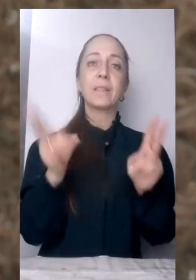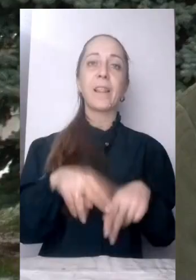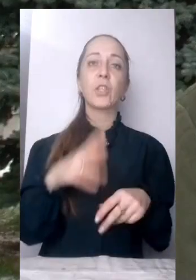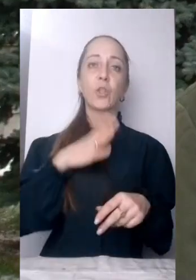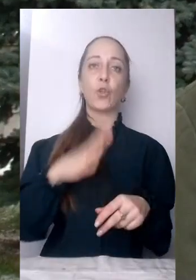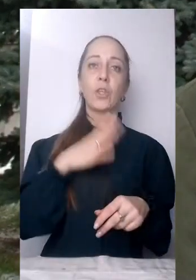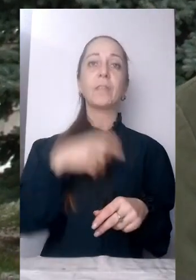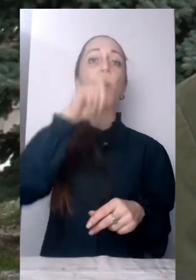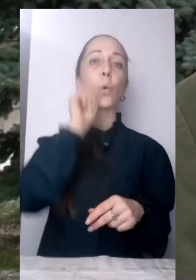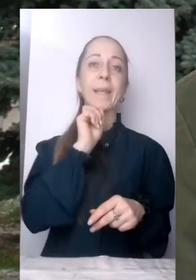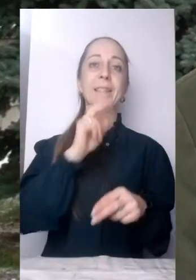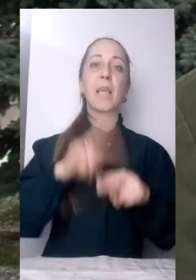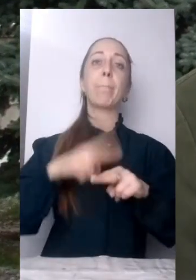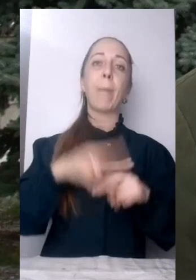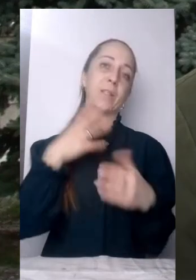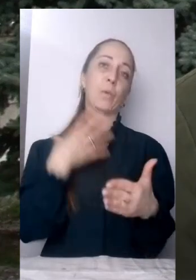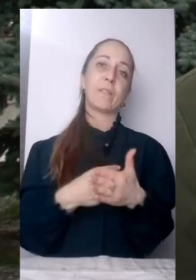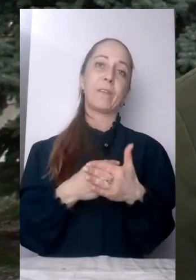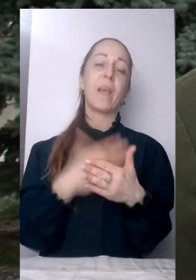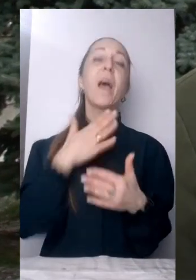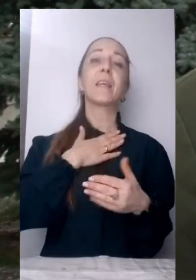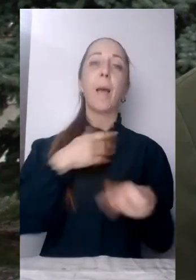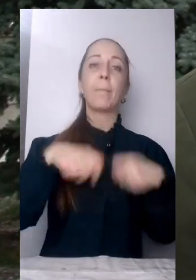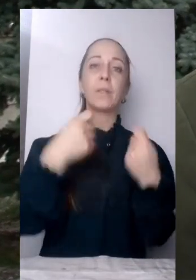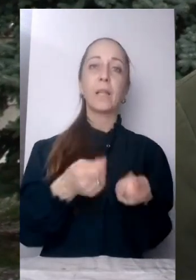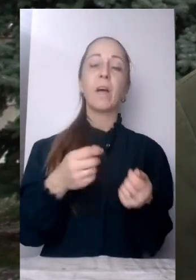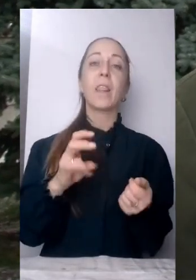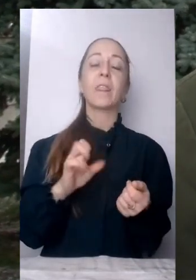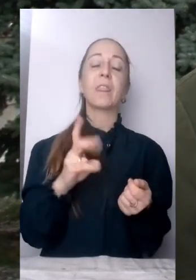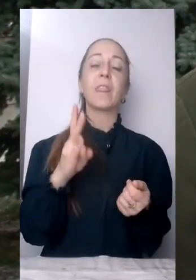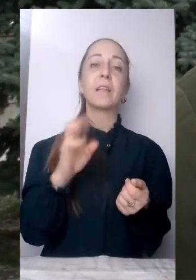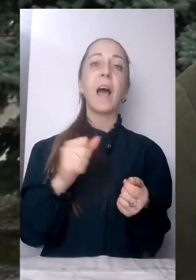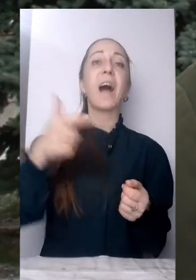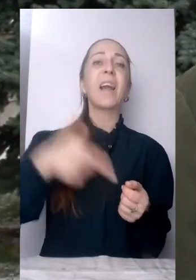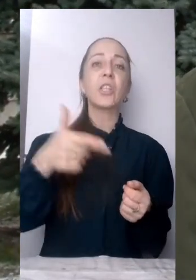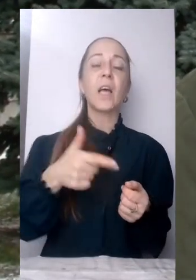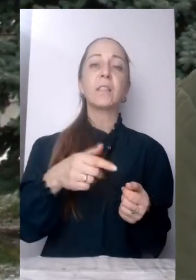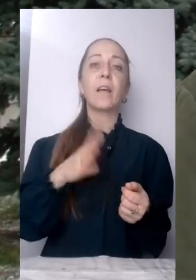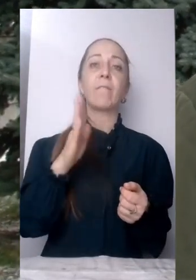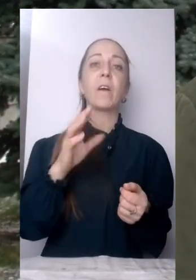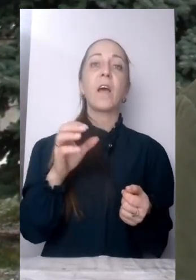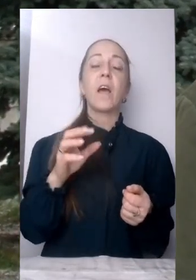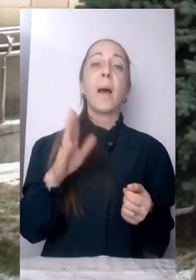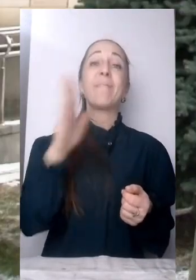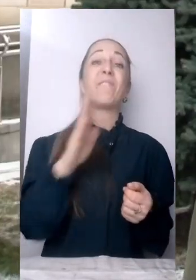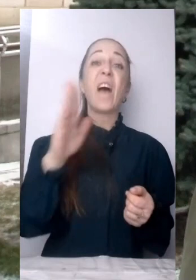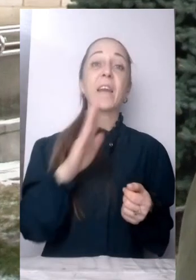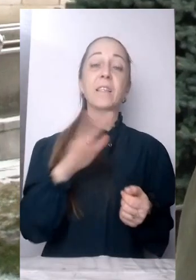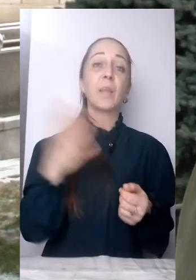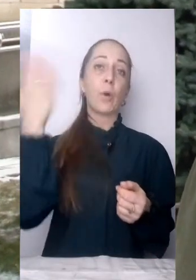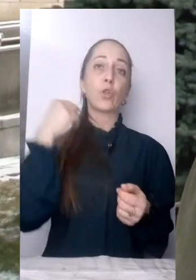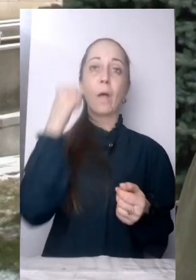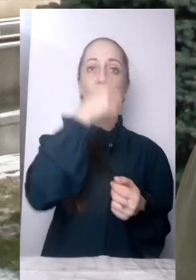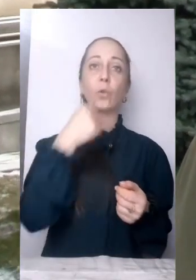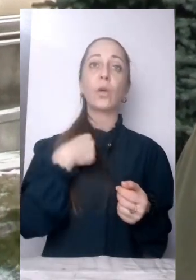Я подалася на громадянство в сентябрі правослого року і до сих пор жду. Я хочу